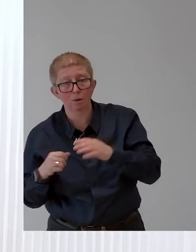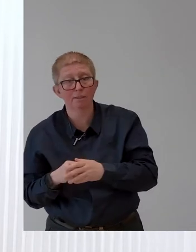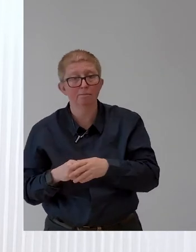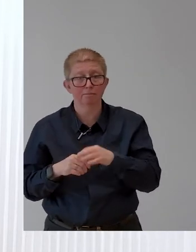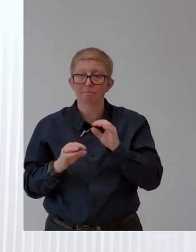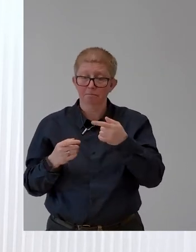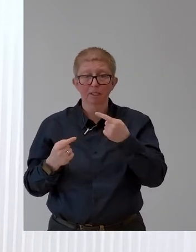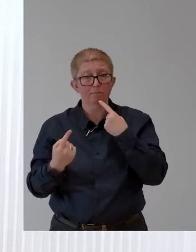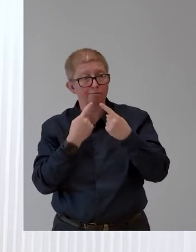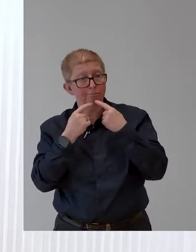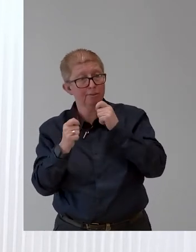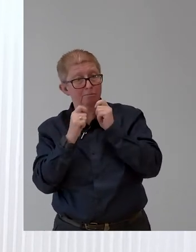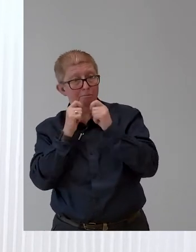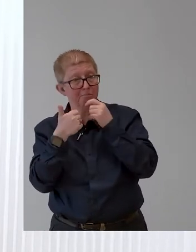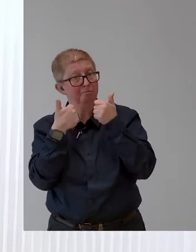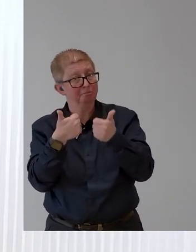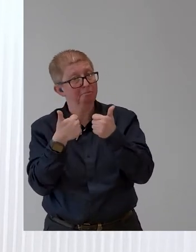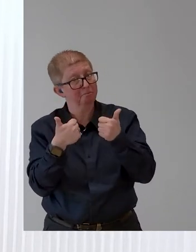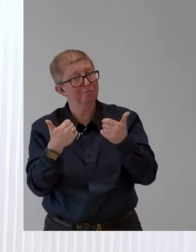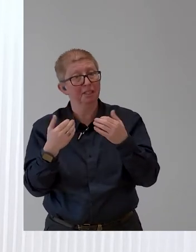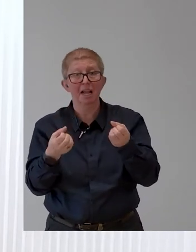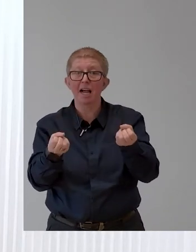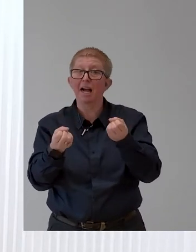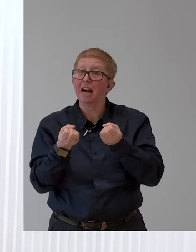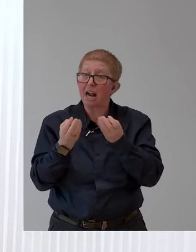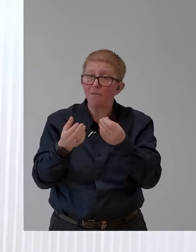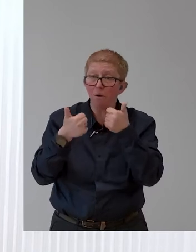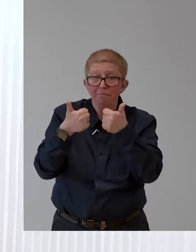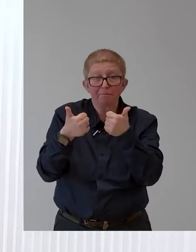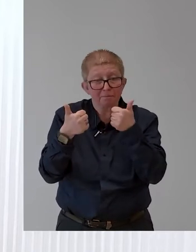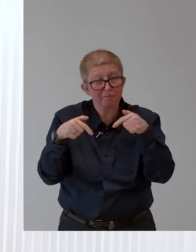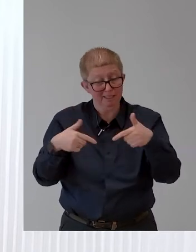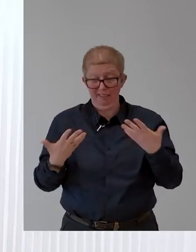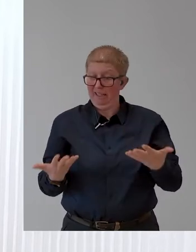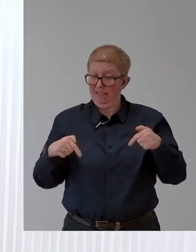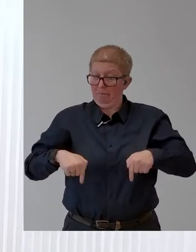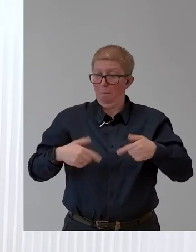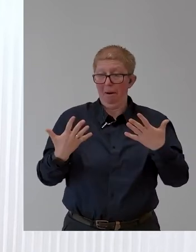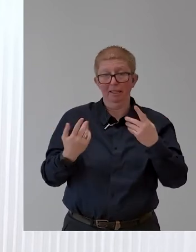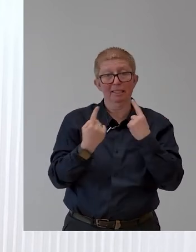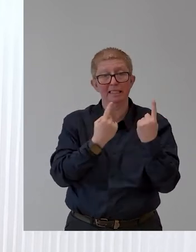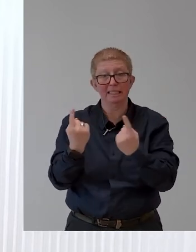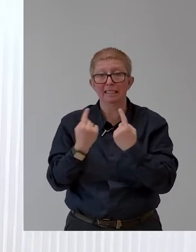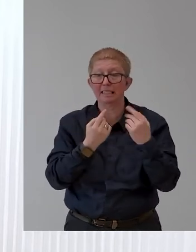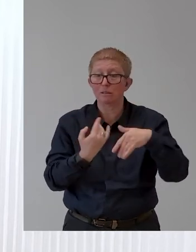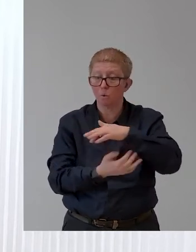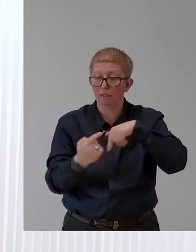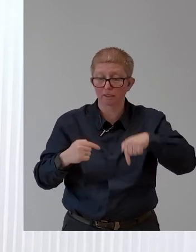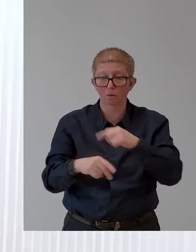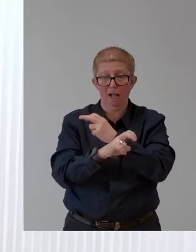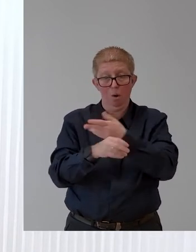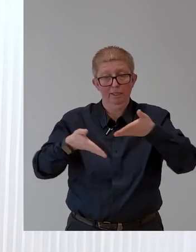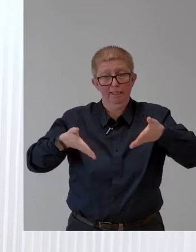us all a good insight where we are currently in Austria when it comes to the changes and improvements